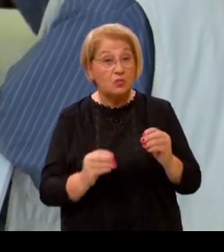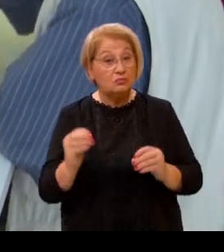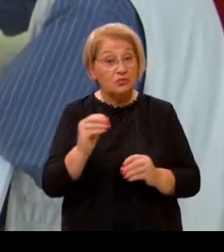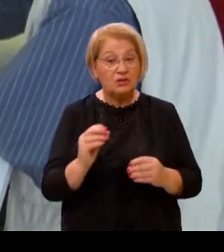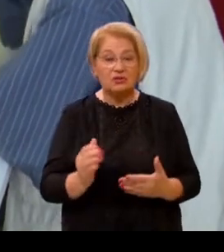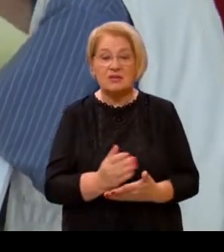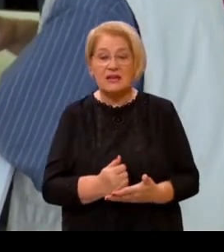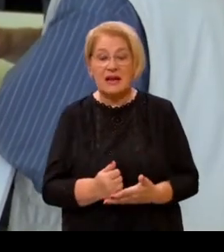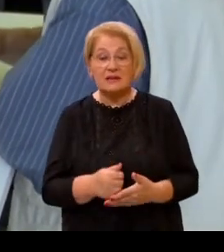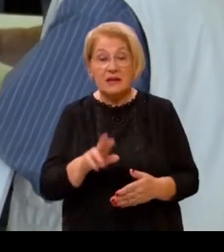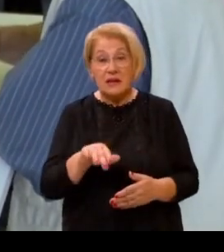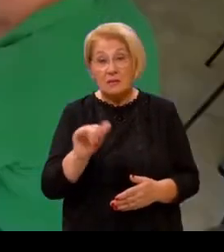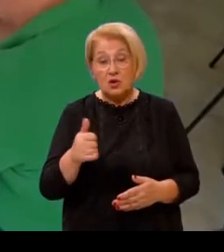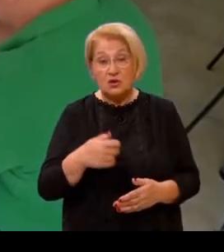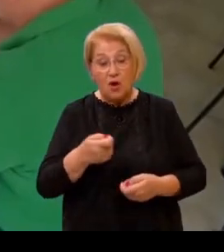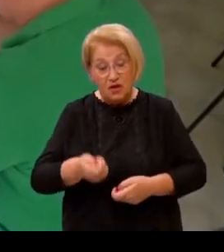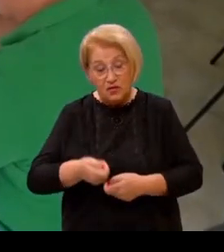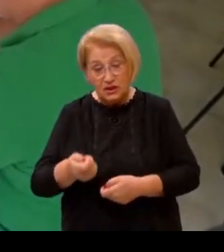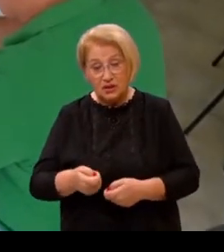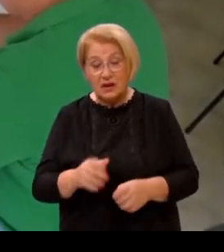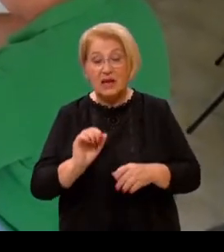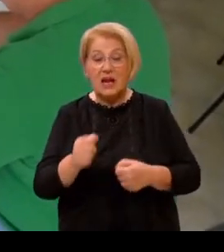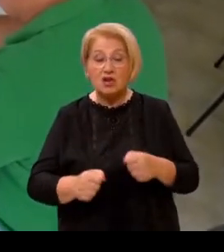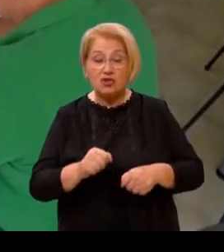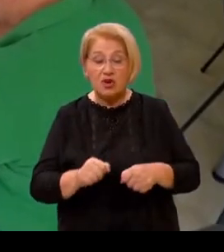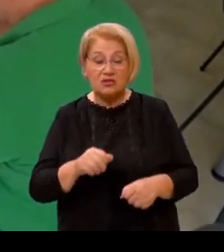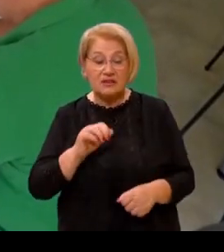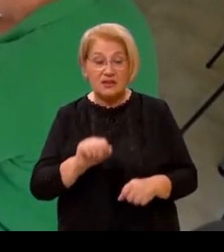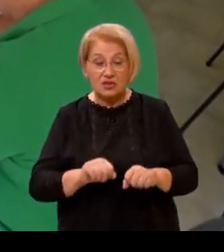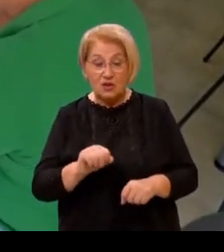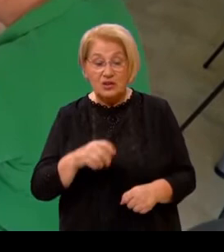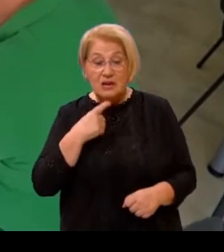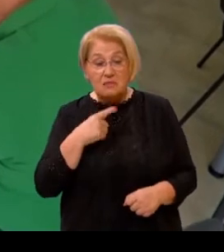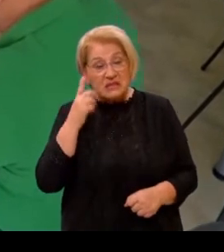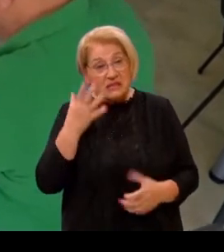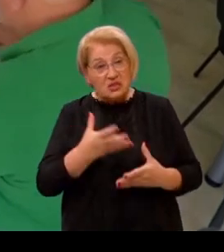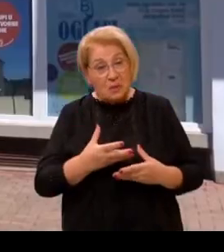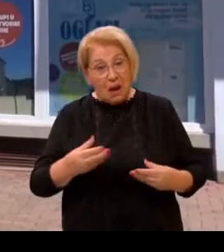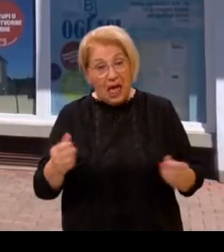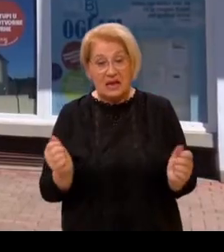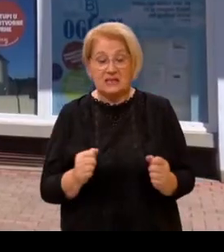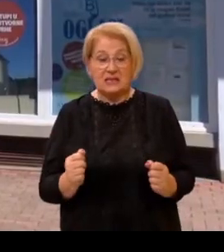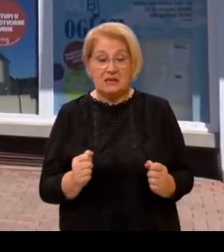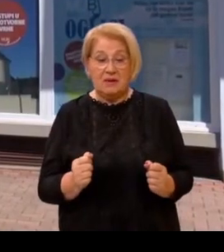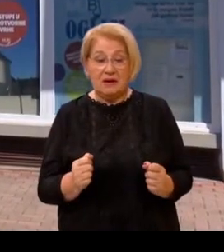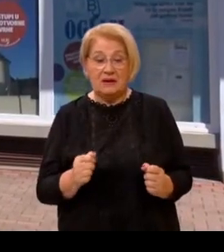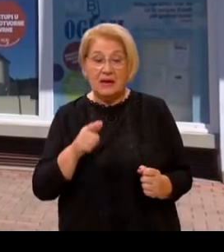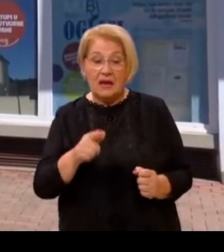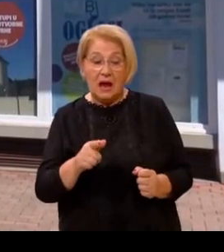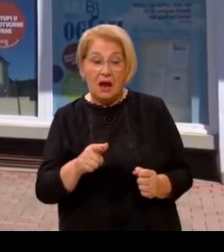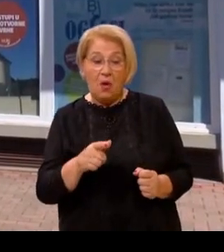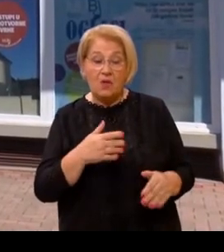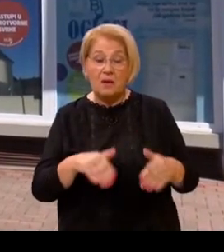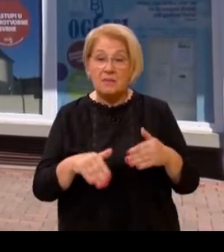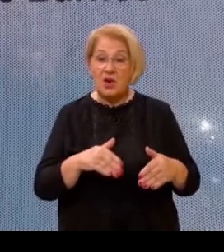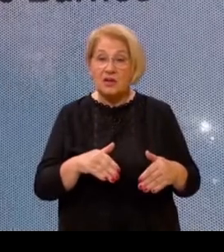zaraditi ili imaju svoje vrtove i životinje. Nadaju se blagoj zimi i šale se, u njihov umirovljenički